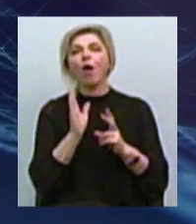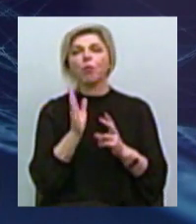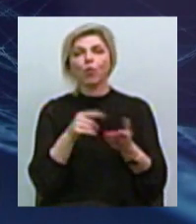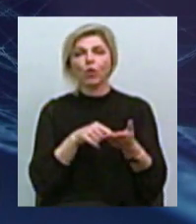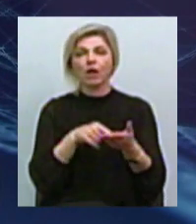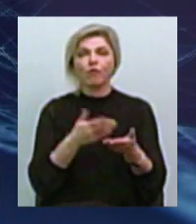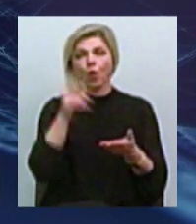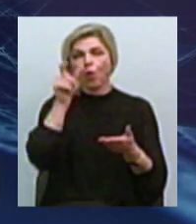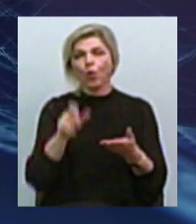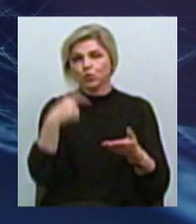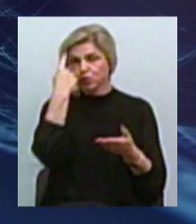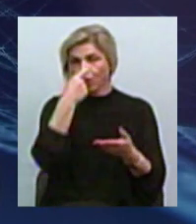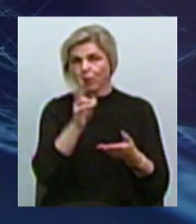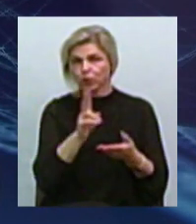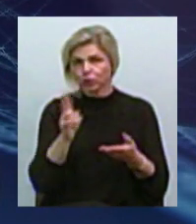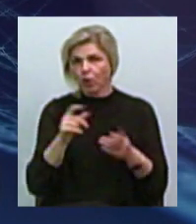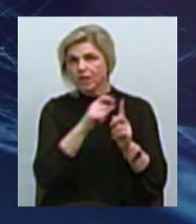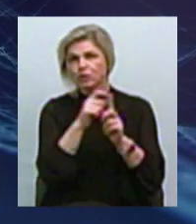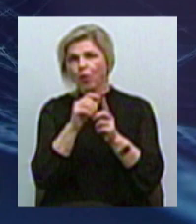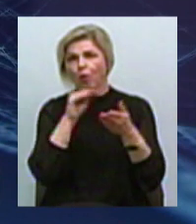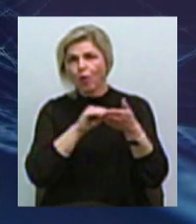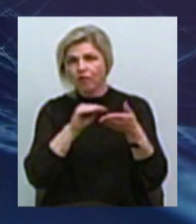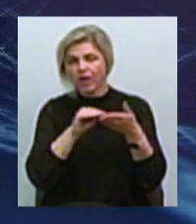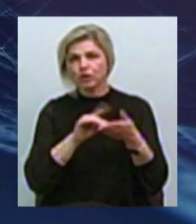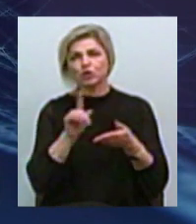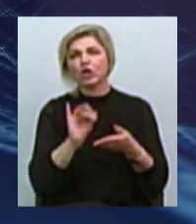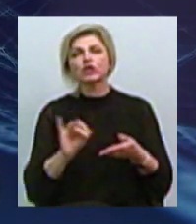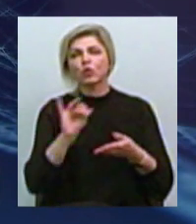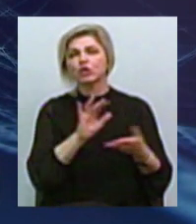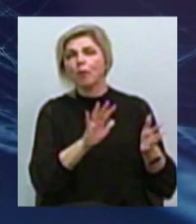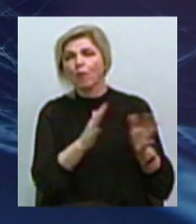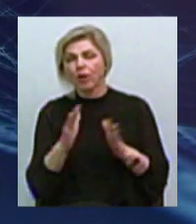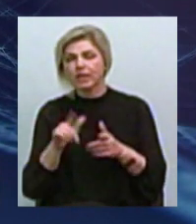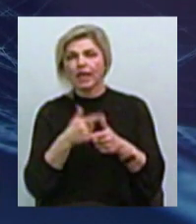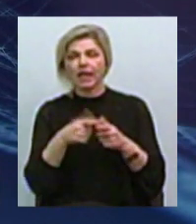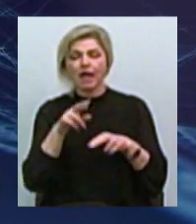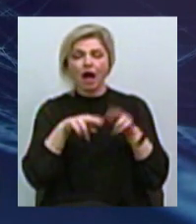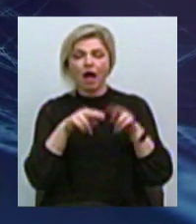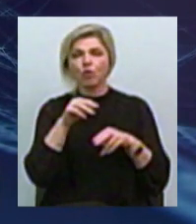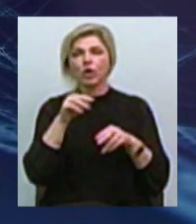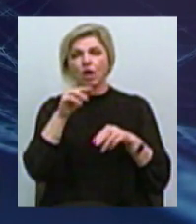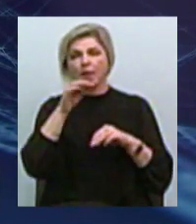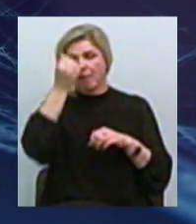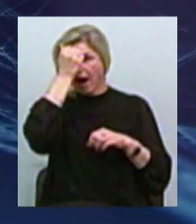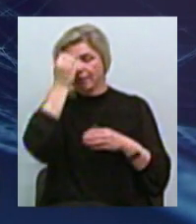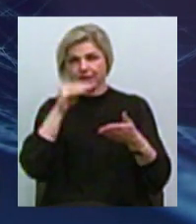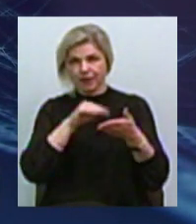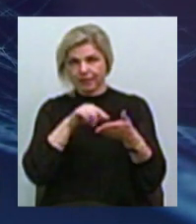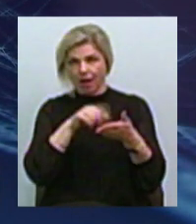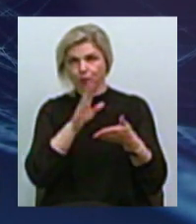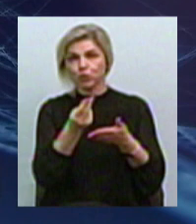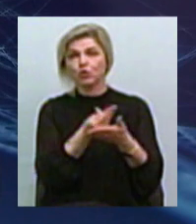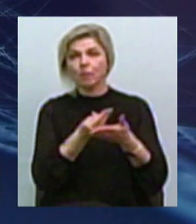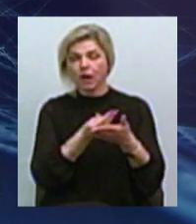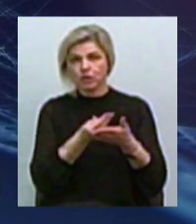особа, які вислови, які історичні, можливо, події або архітектурні пам'ятки будуть там зображені Тому